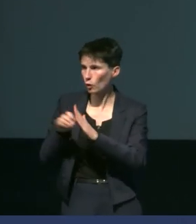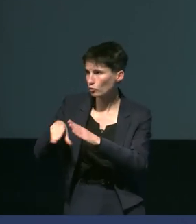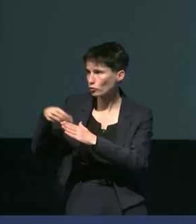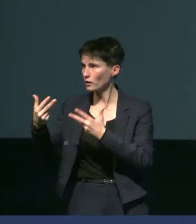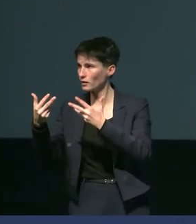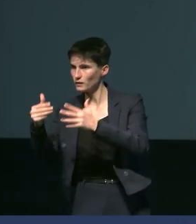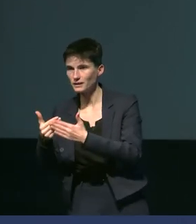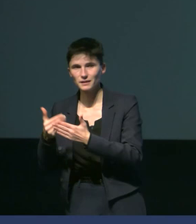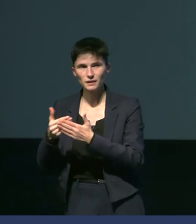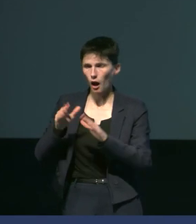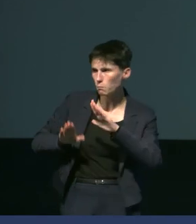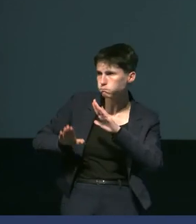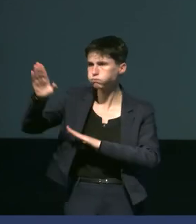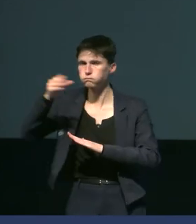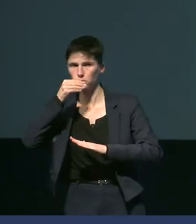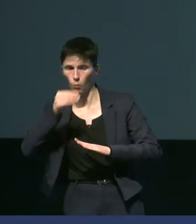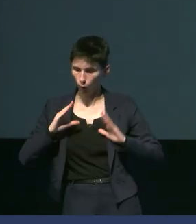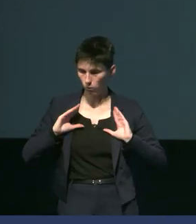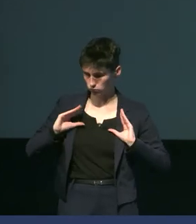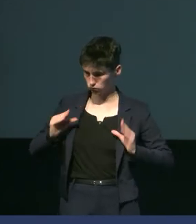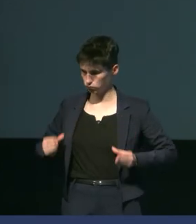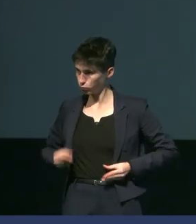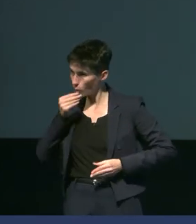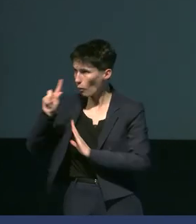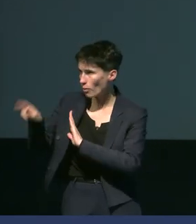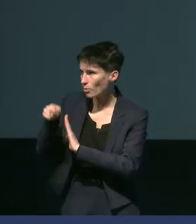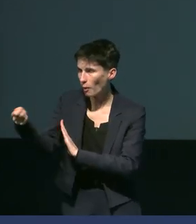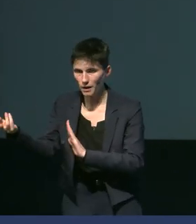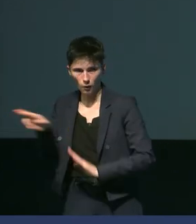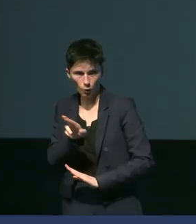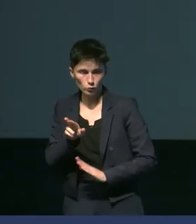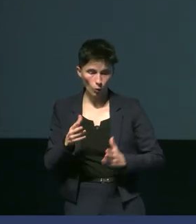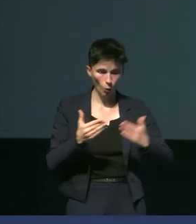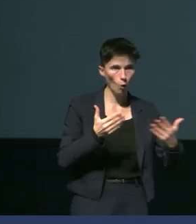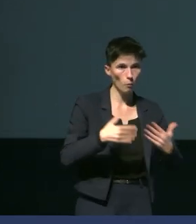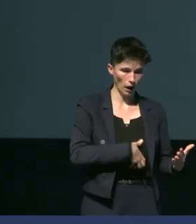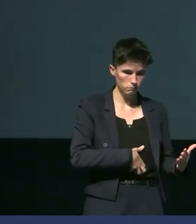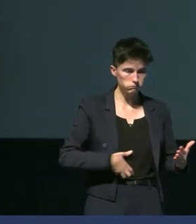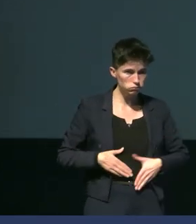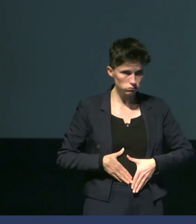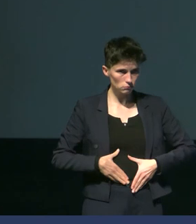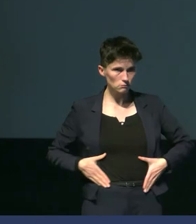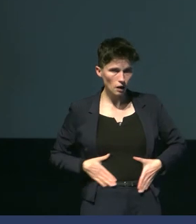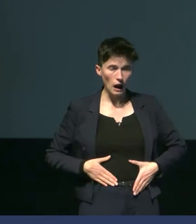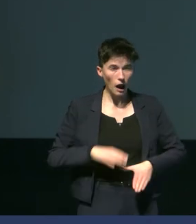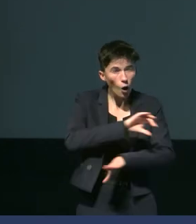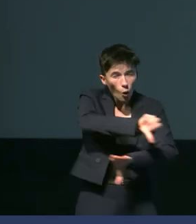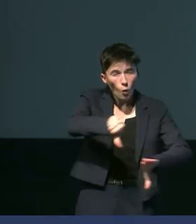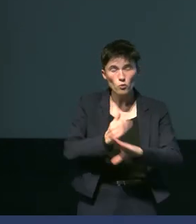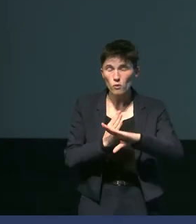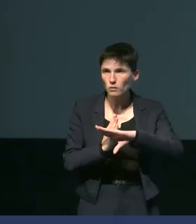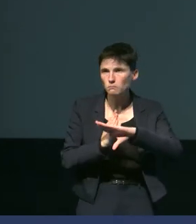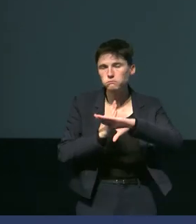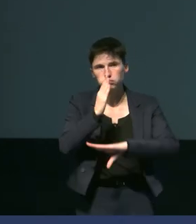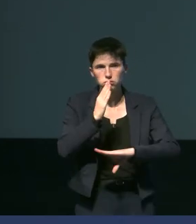a ça y est notre tissu périphérique qui est à normothermie. Alors que la température de l'abdomen va mettre plus d'une heure à regagner sa